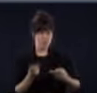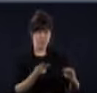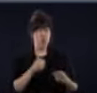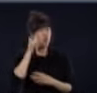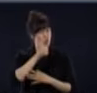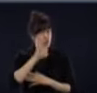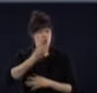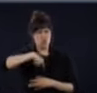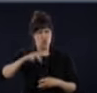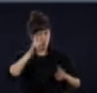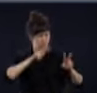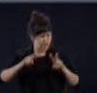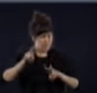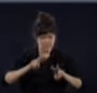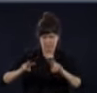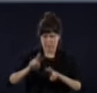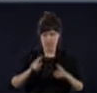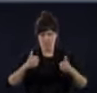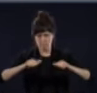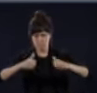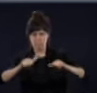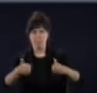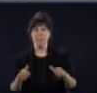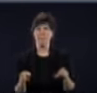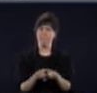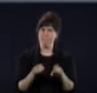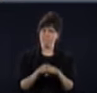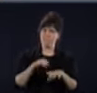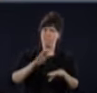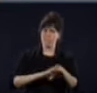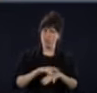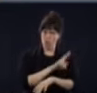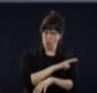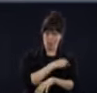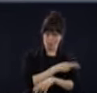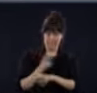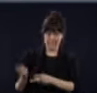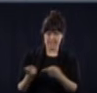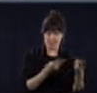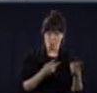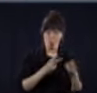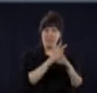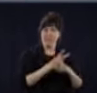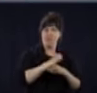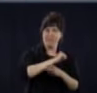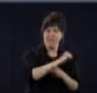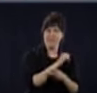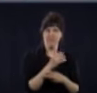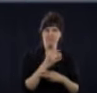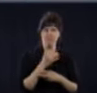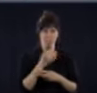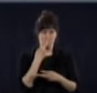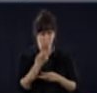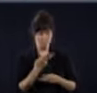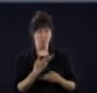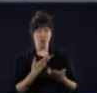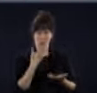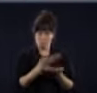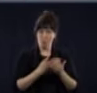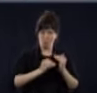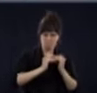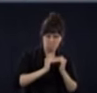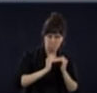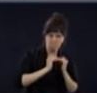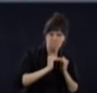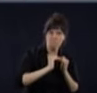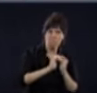stabilisation au niveau de'hospitalisation, puis des soins intensifs. Les chiffres qu'on vous donne, ça comprend des gens qui ont la